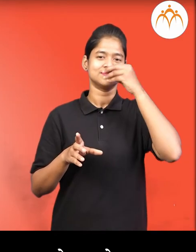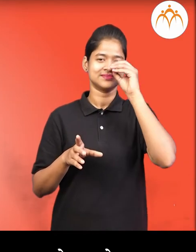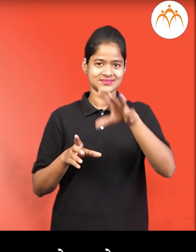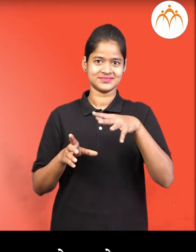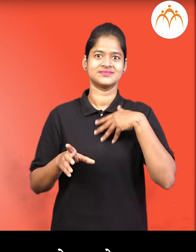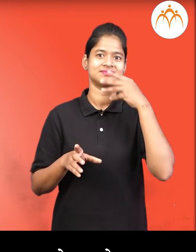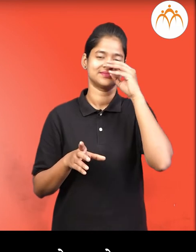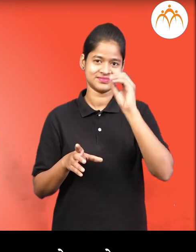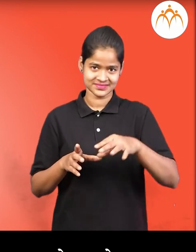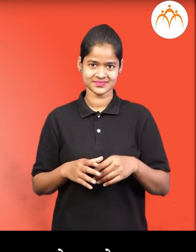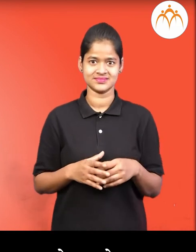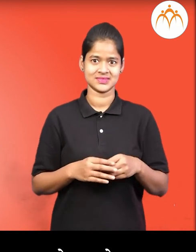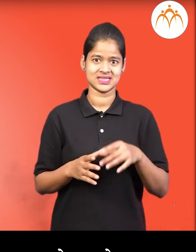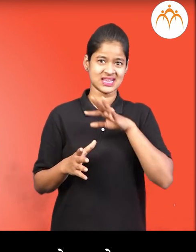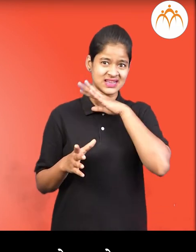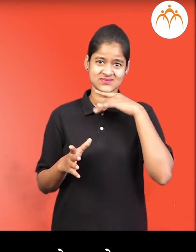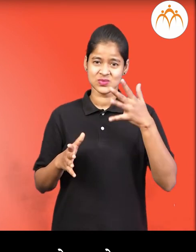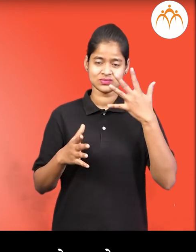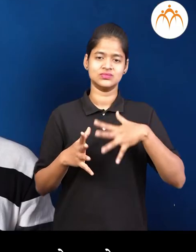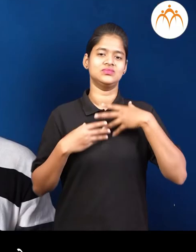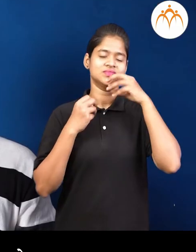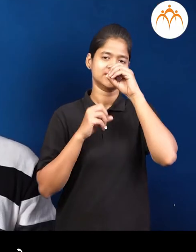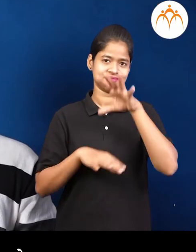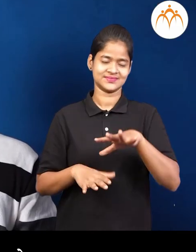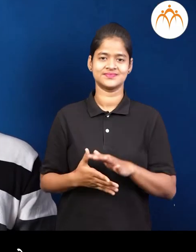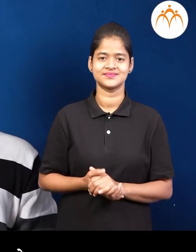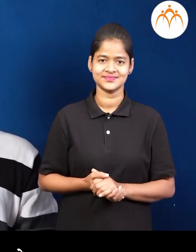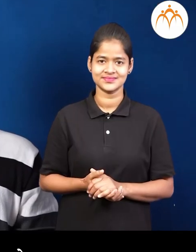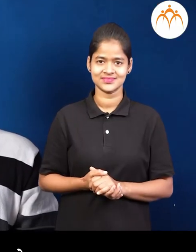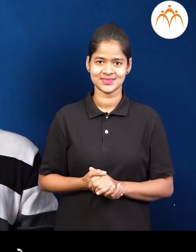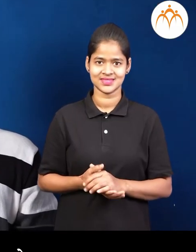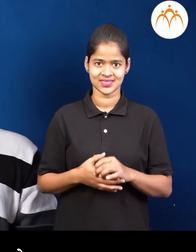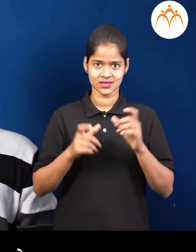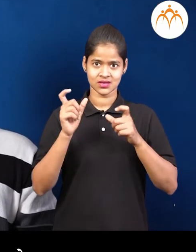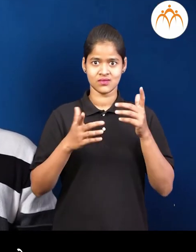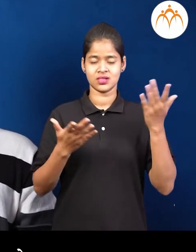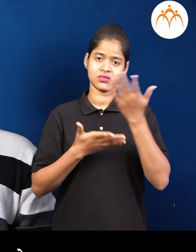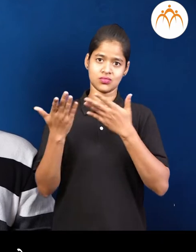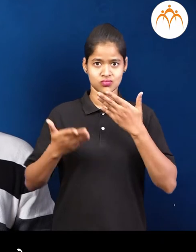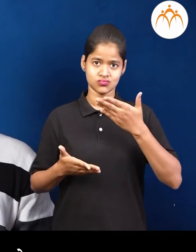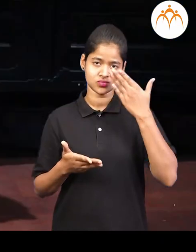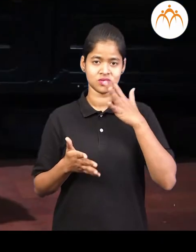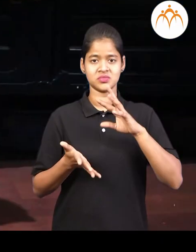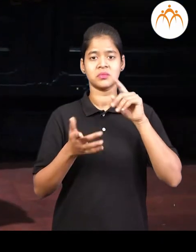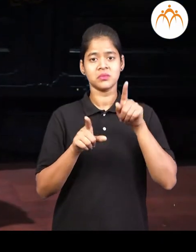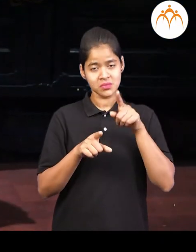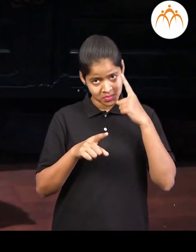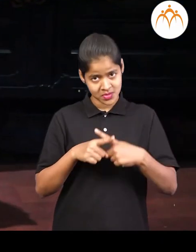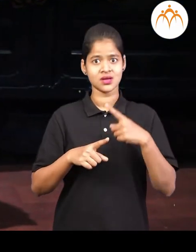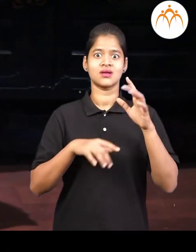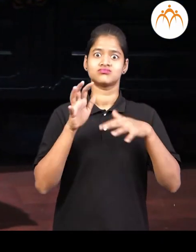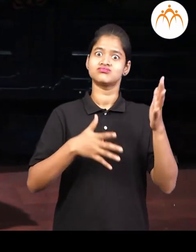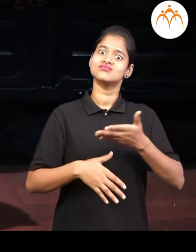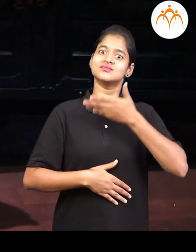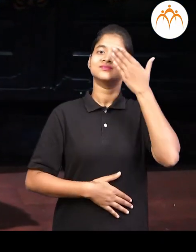अशुद्ध हवा बाहेर पड़ते आपड मानसे श्वसन करतोच, पड़ प्राणी ही